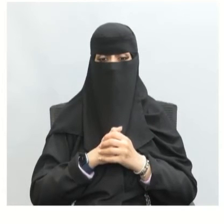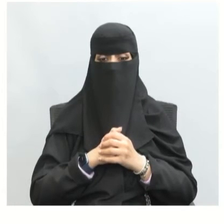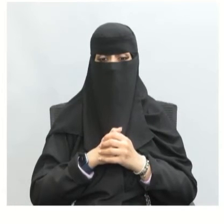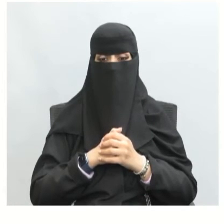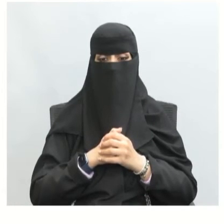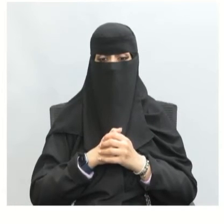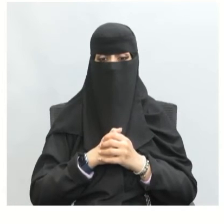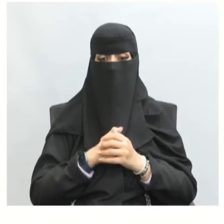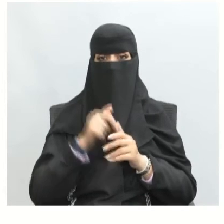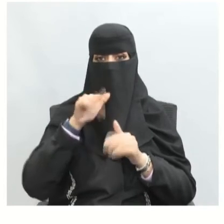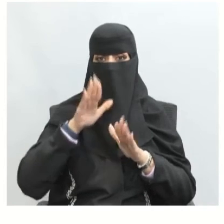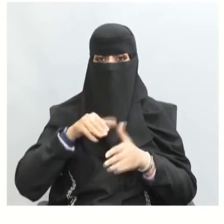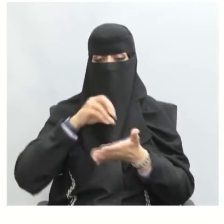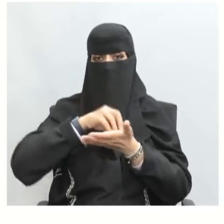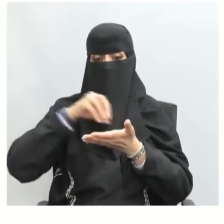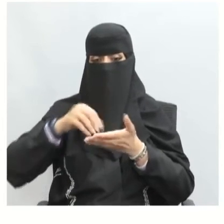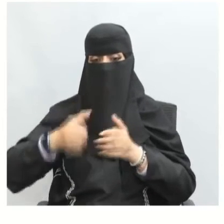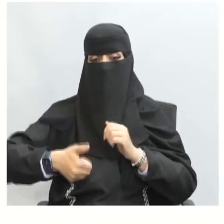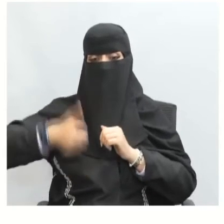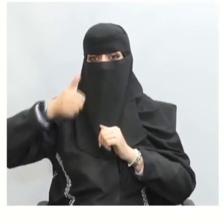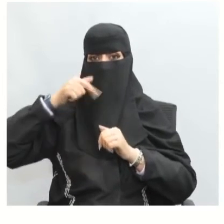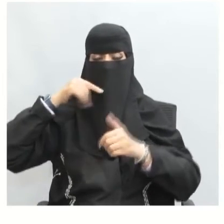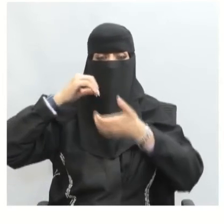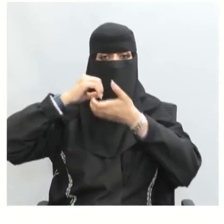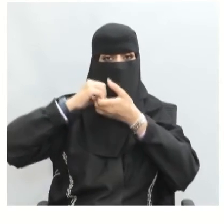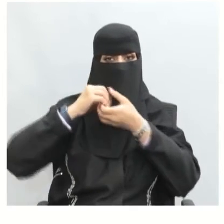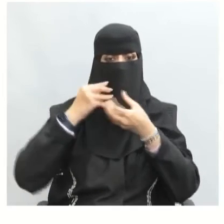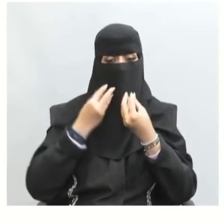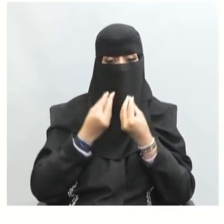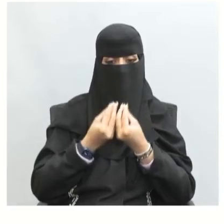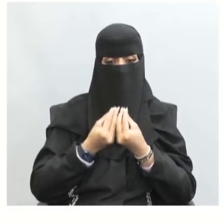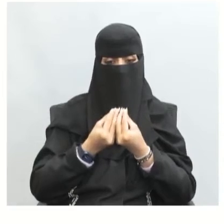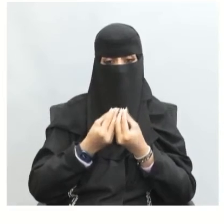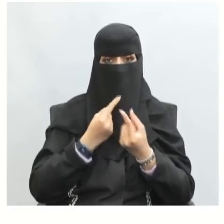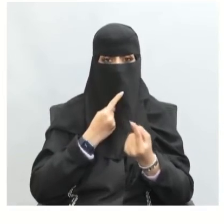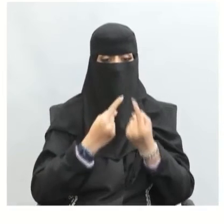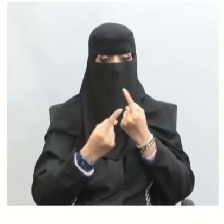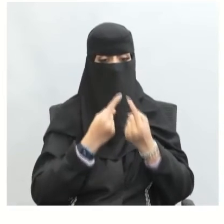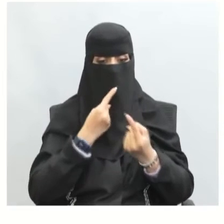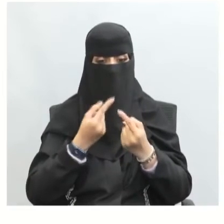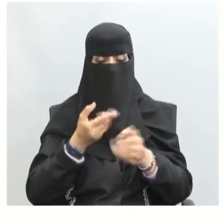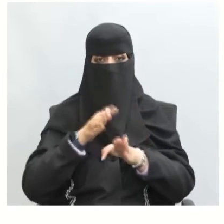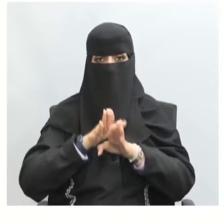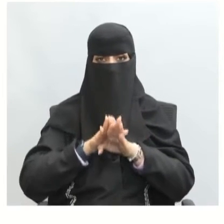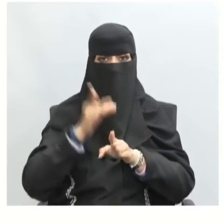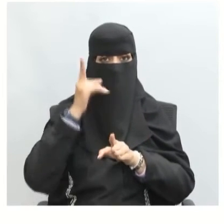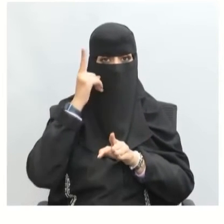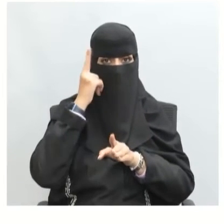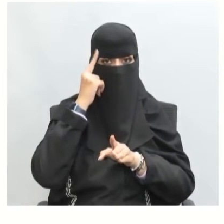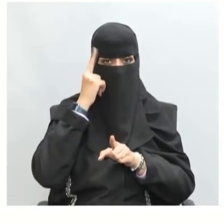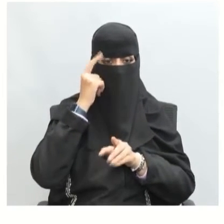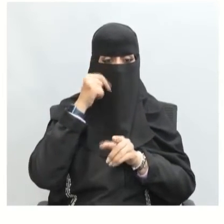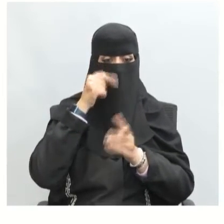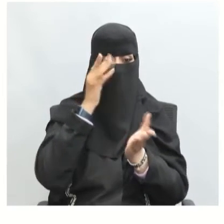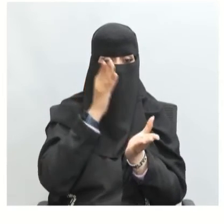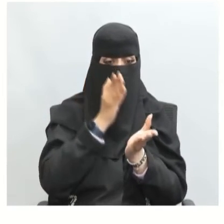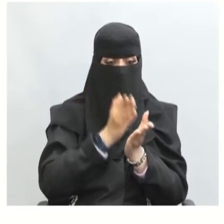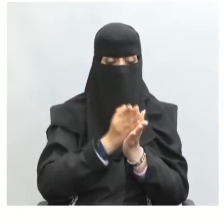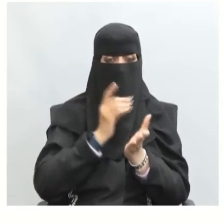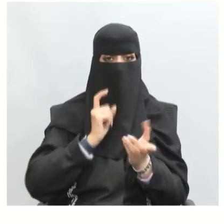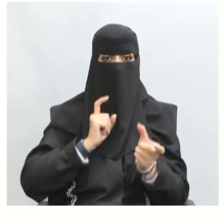أحسنتم يكون بتعاون المتحاورون على